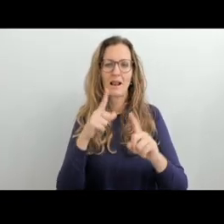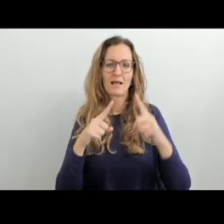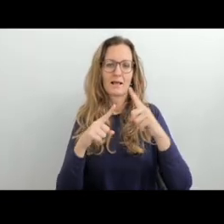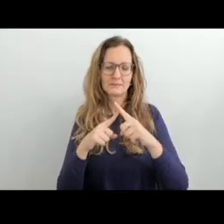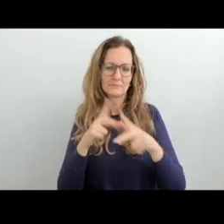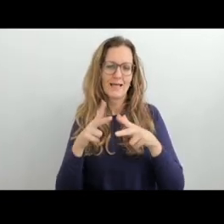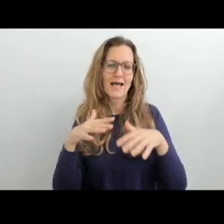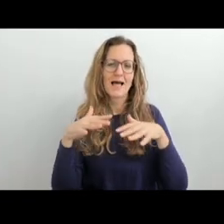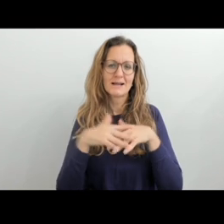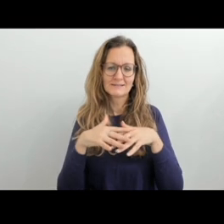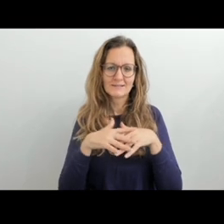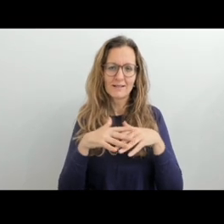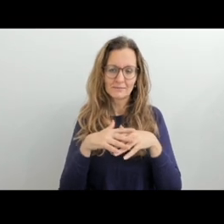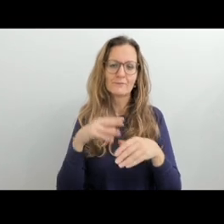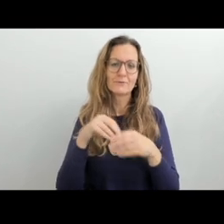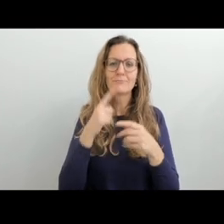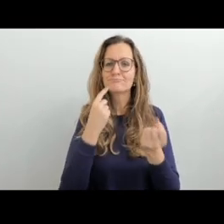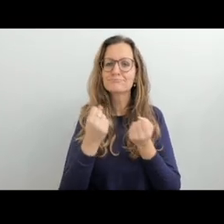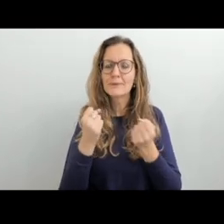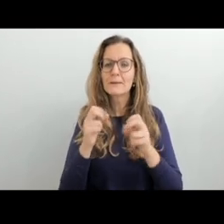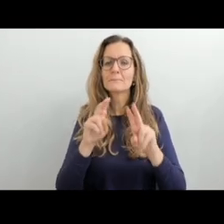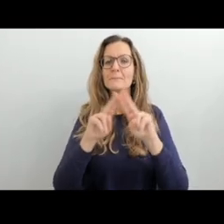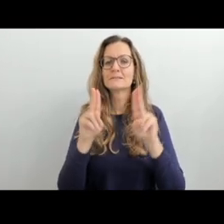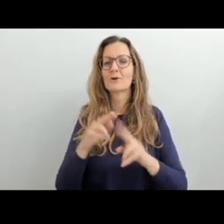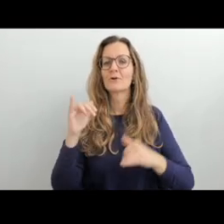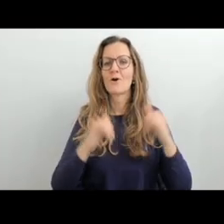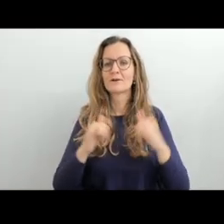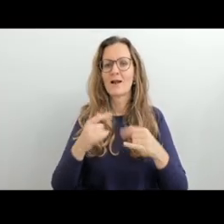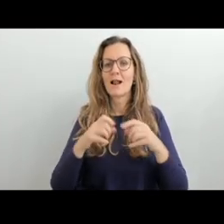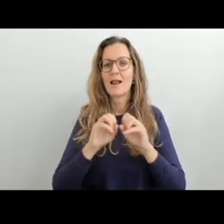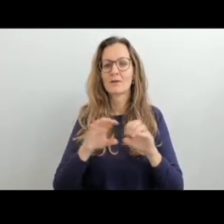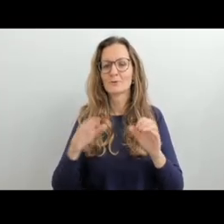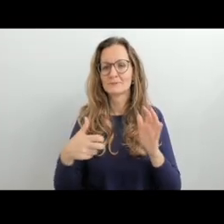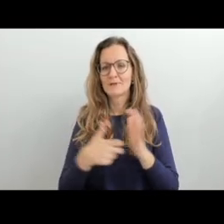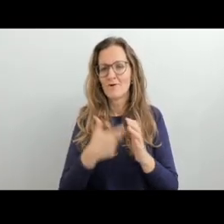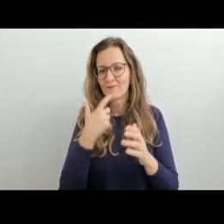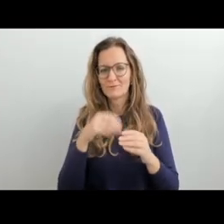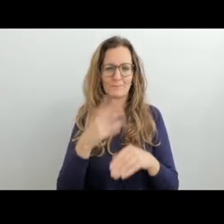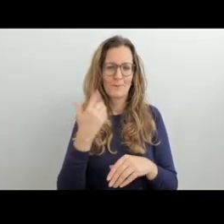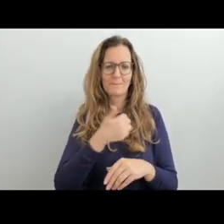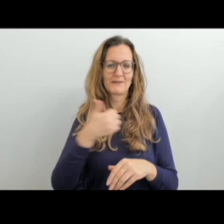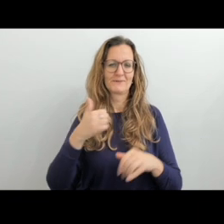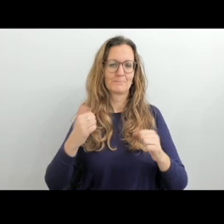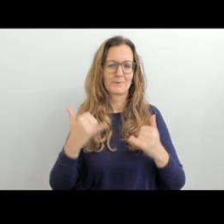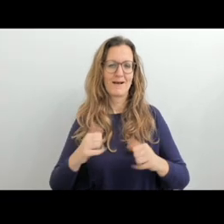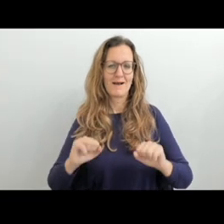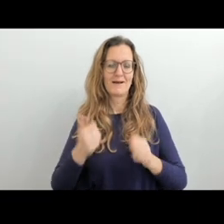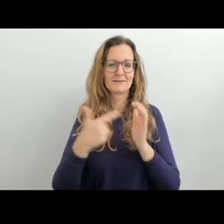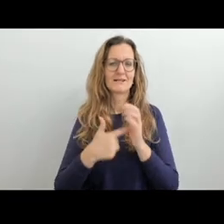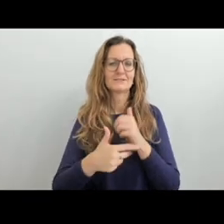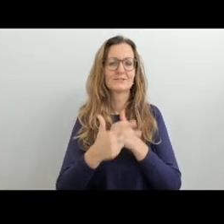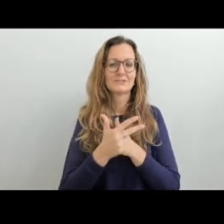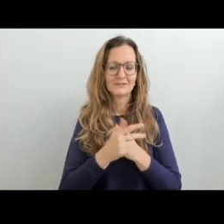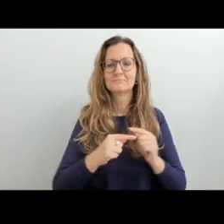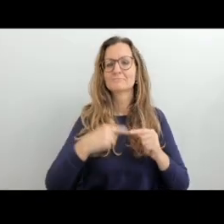ENSLT a společně pořádáme mezinárodní konference pro lektory znakových jazyků. První